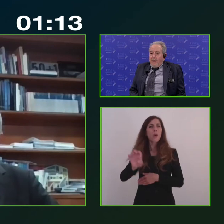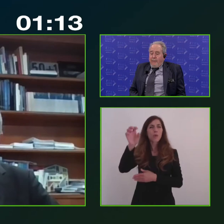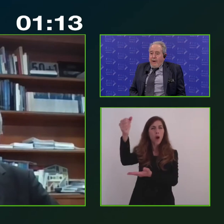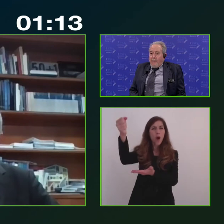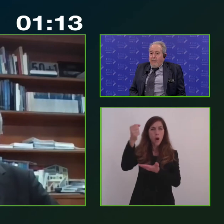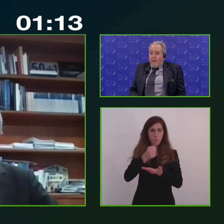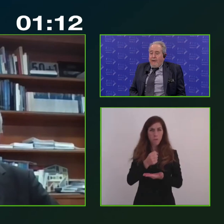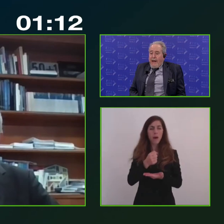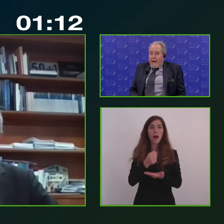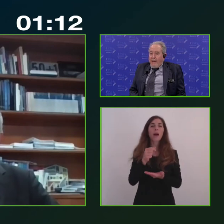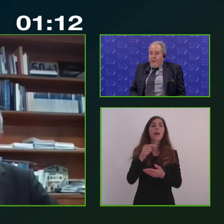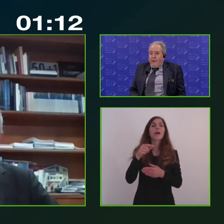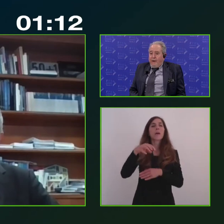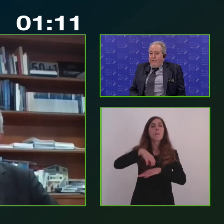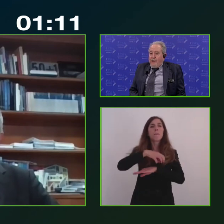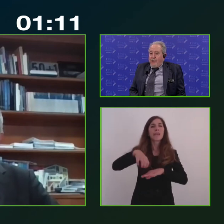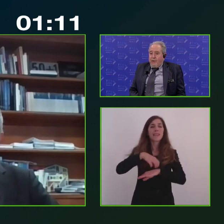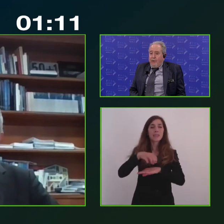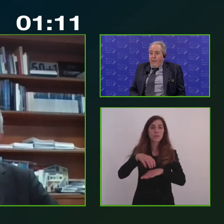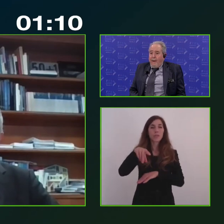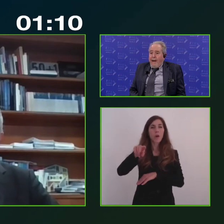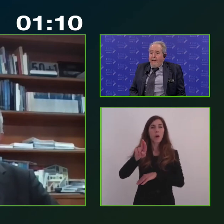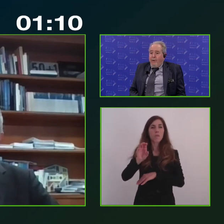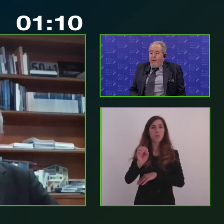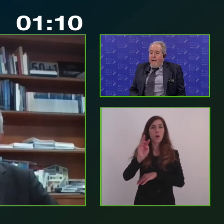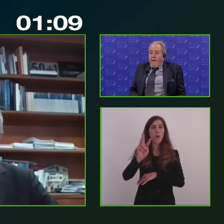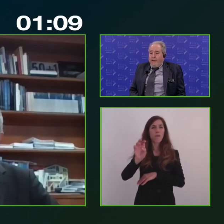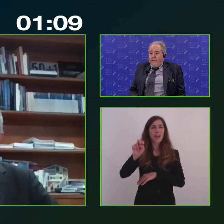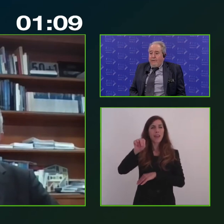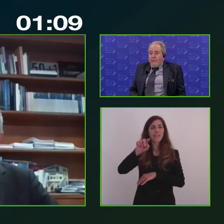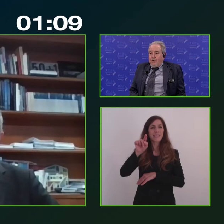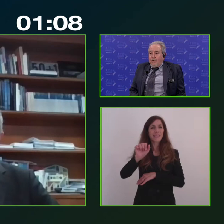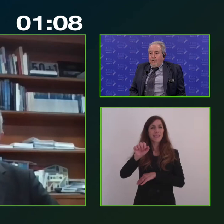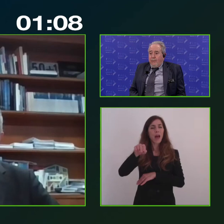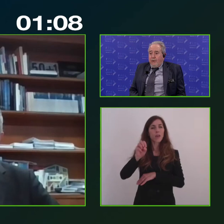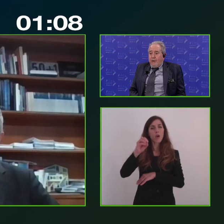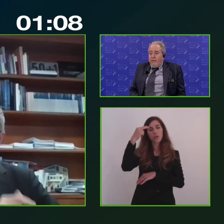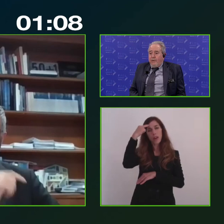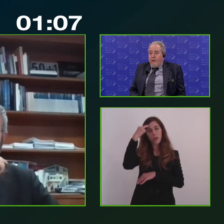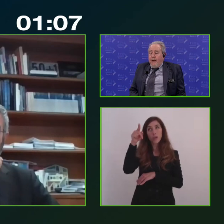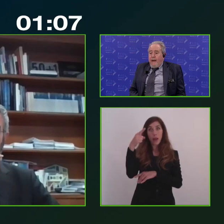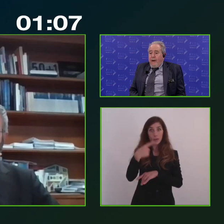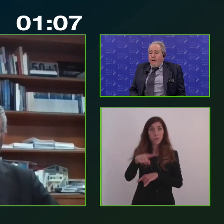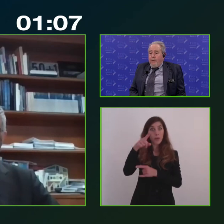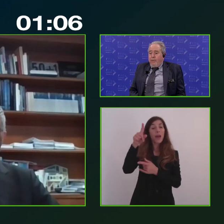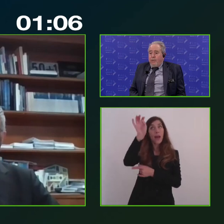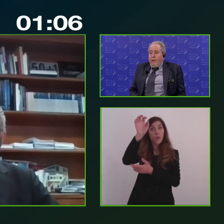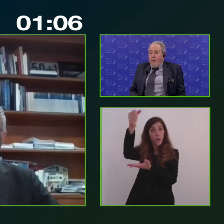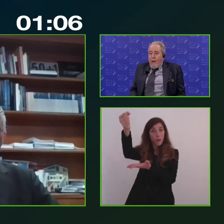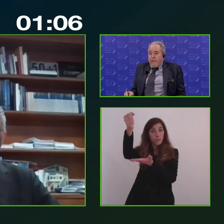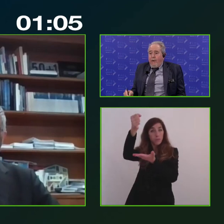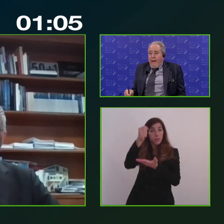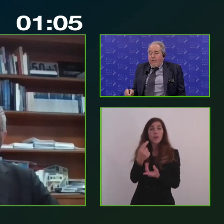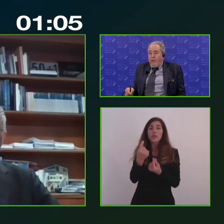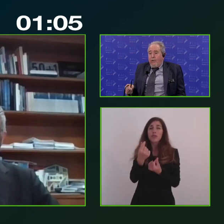tra la programmazione ordinaria e i fondi di Next Generation Europe arrivano tantissimi soldi sulla politica di coesione. A questo punto